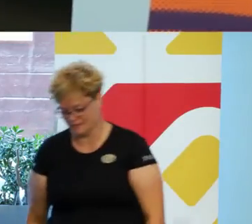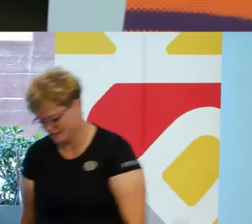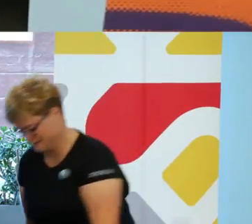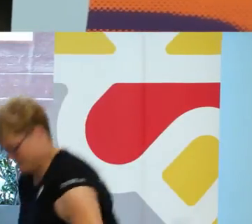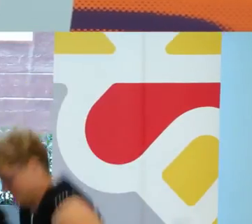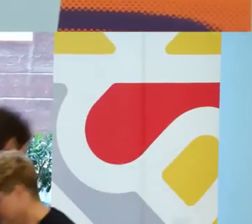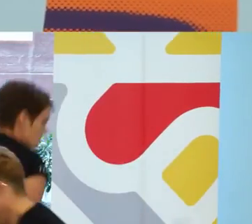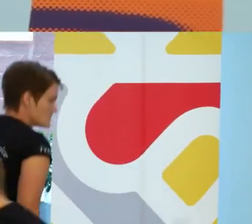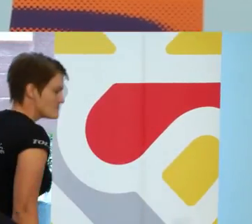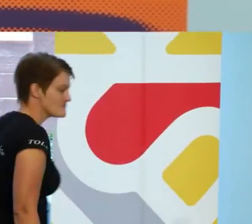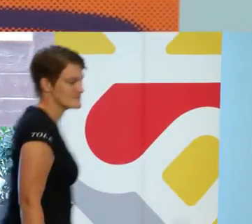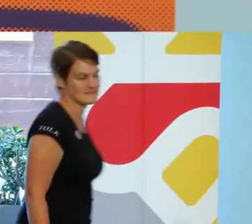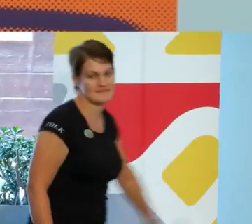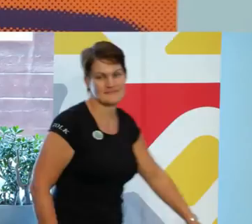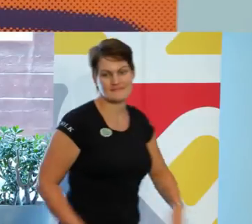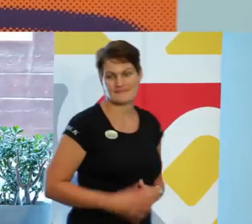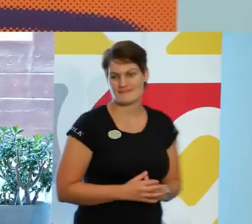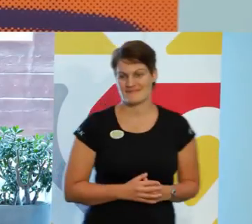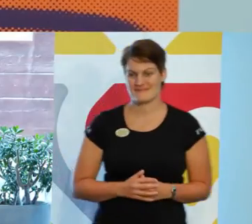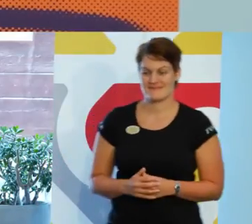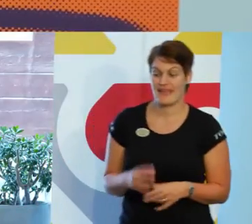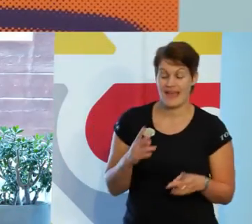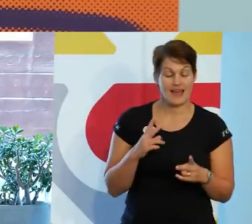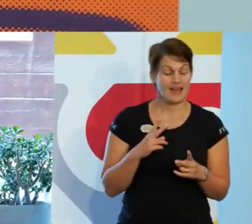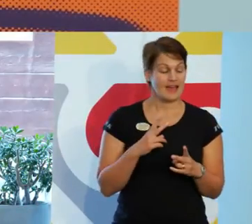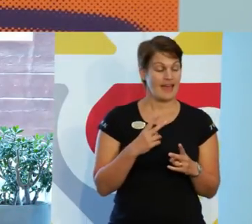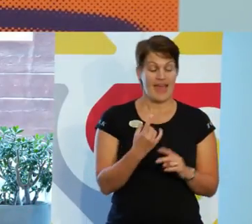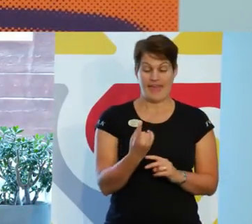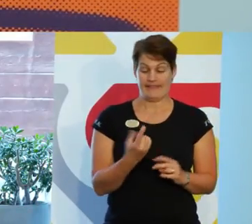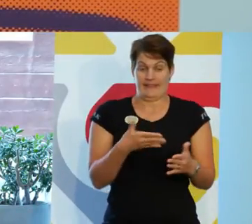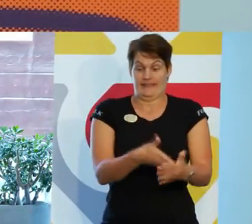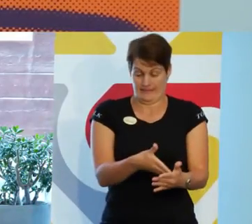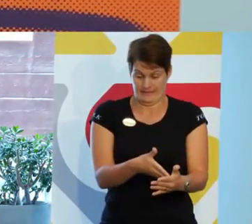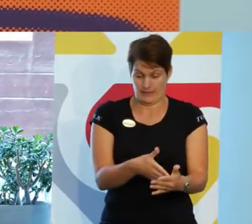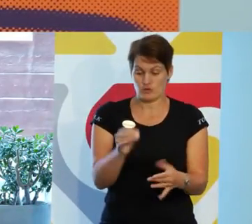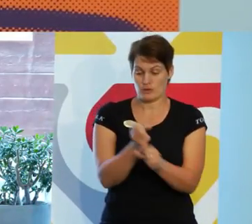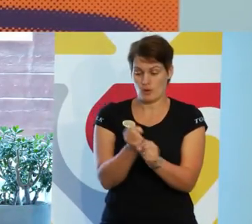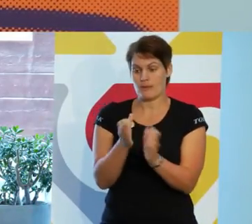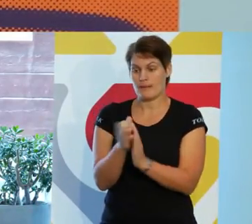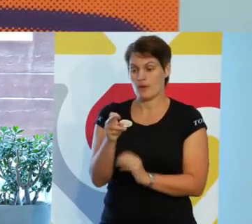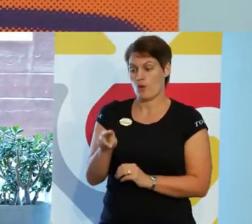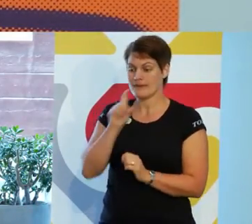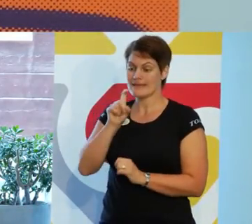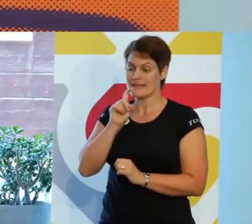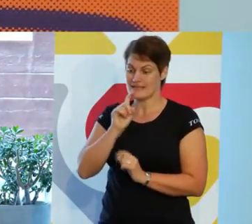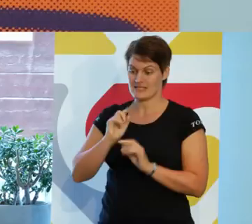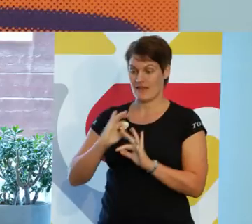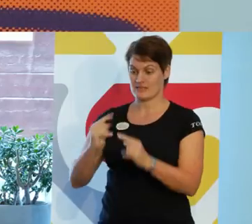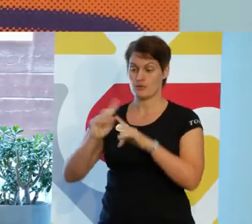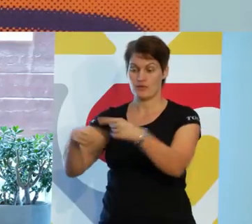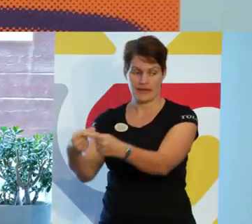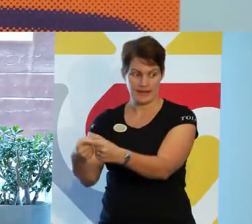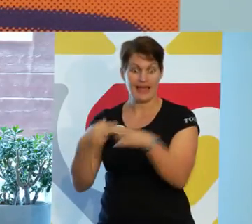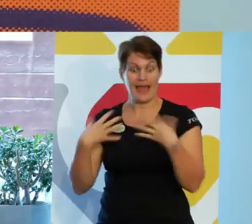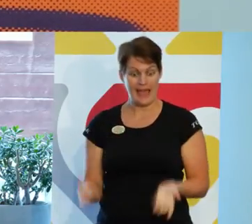Ett annat hinder när man jobbar med normkritisk verksamhetsutveckling. Det är den